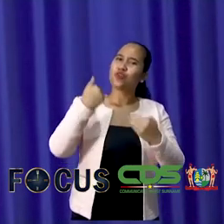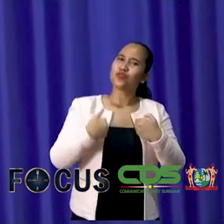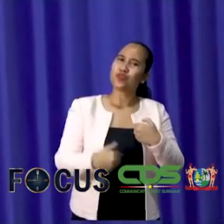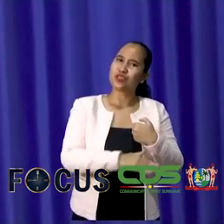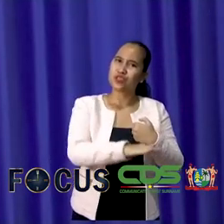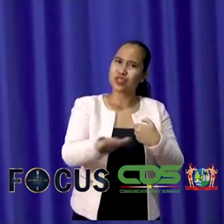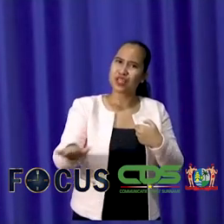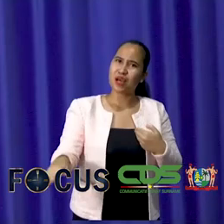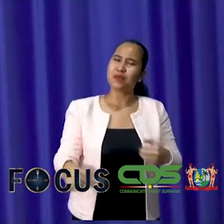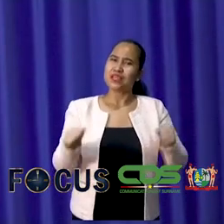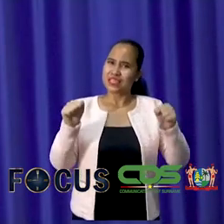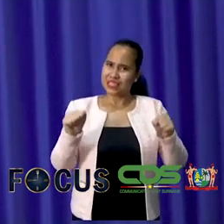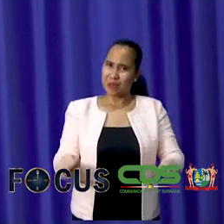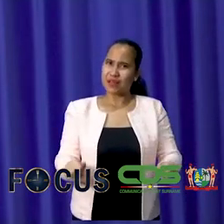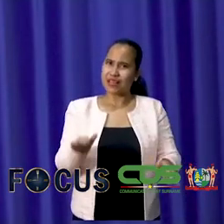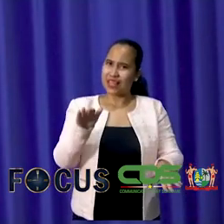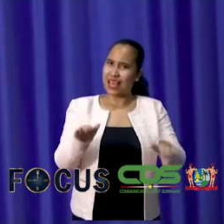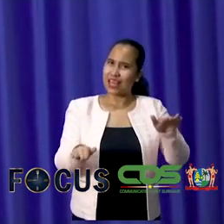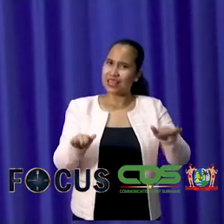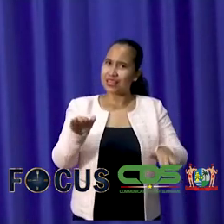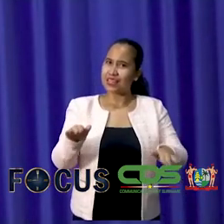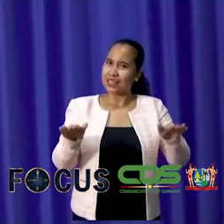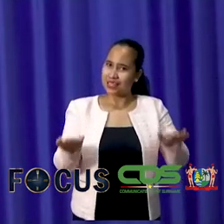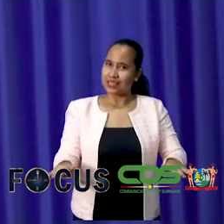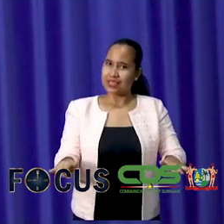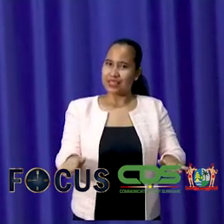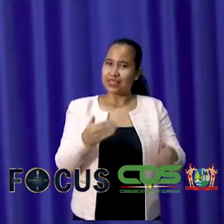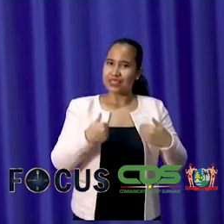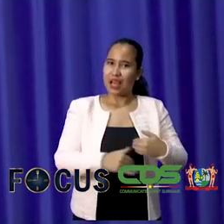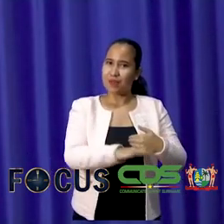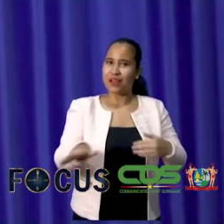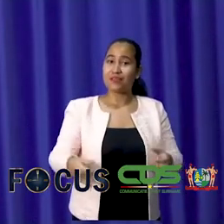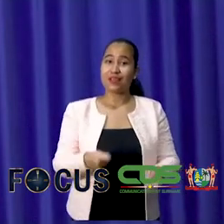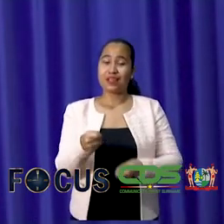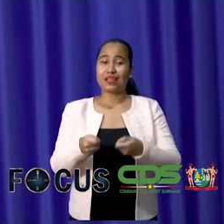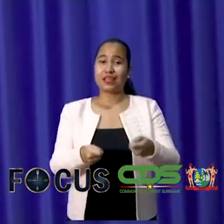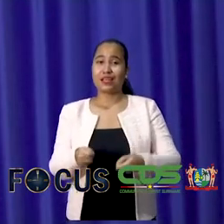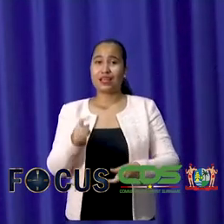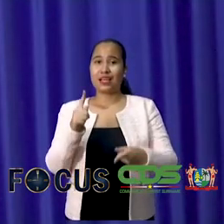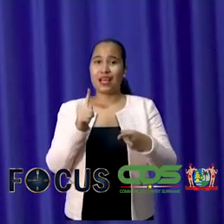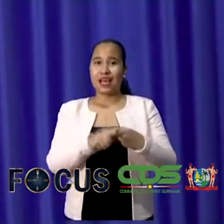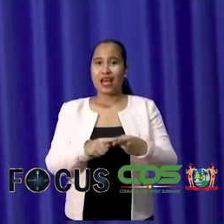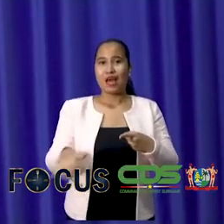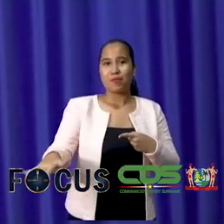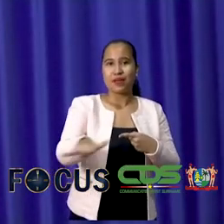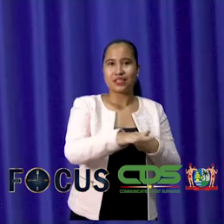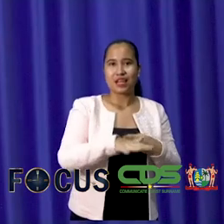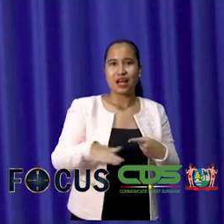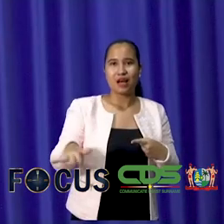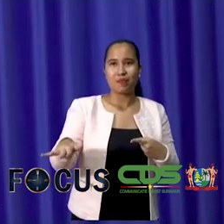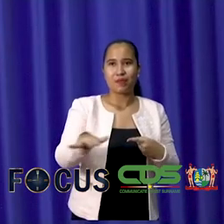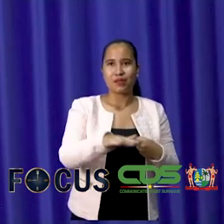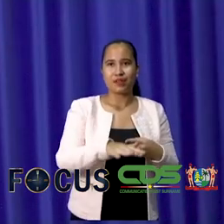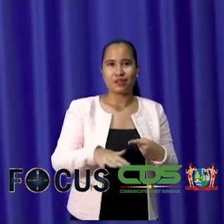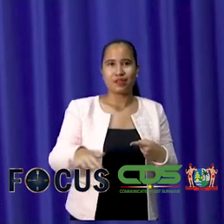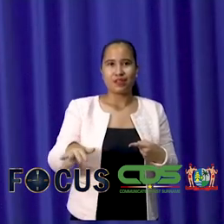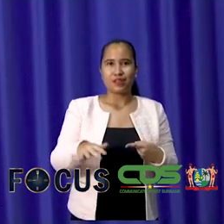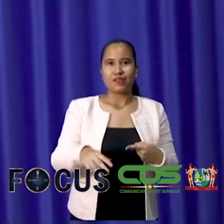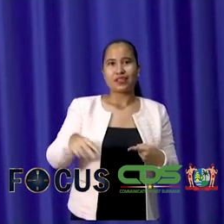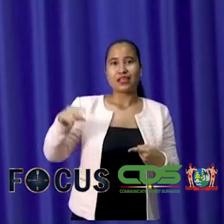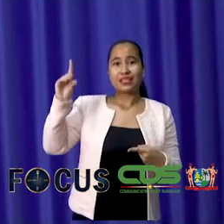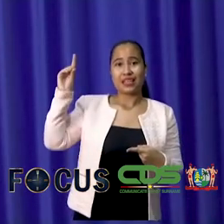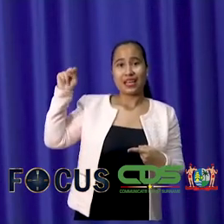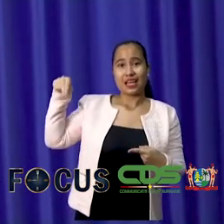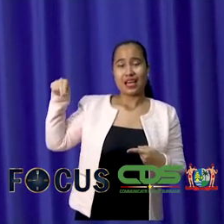stabiliteit in de samenleving van de regering en ook het maatschappelijk draagvlak van de Nationale Assemblee